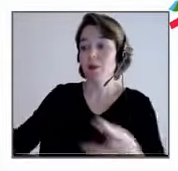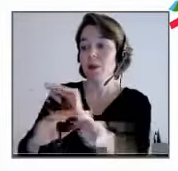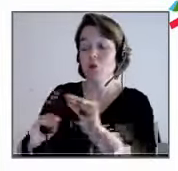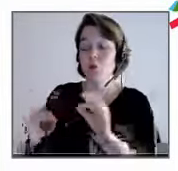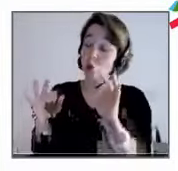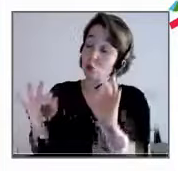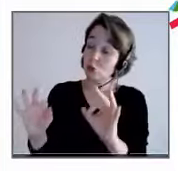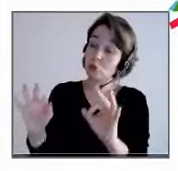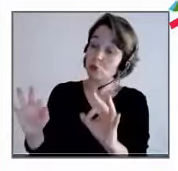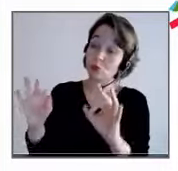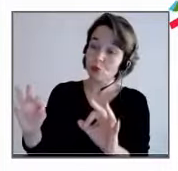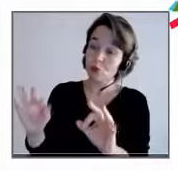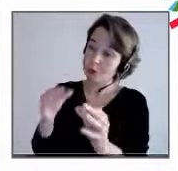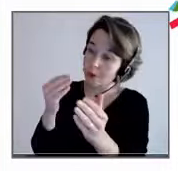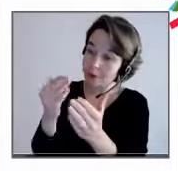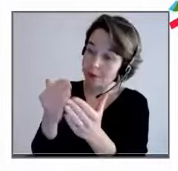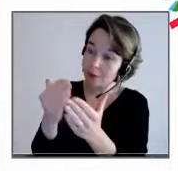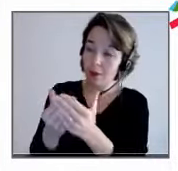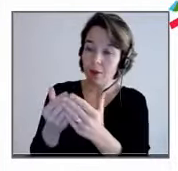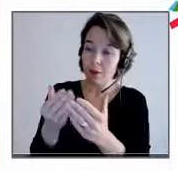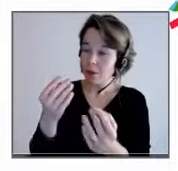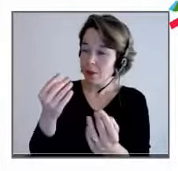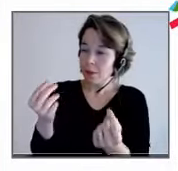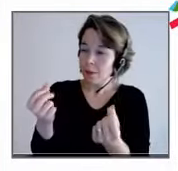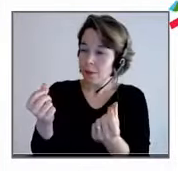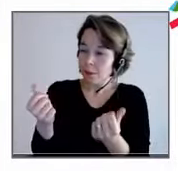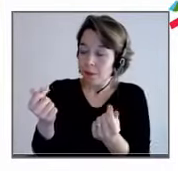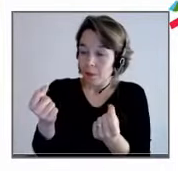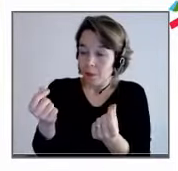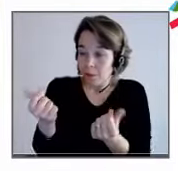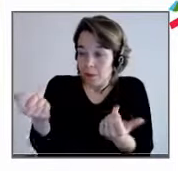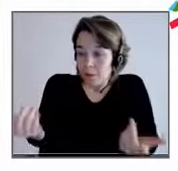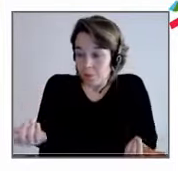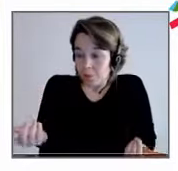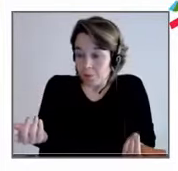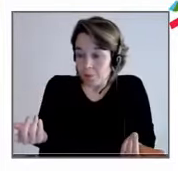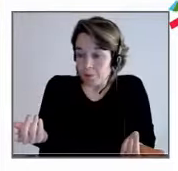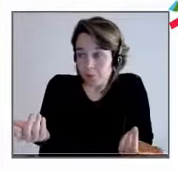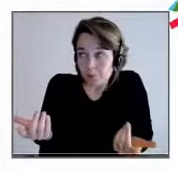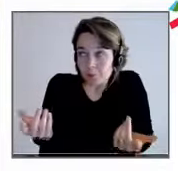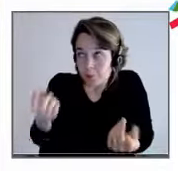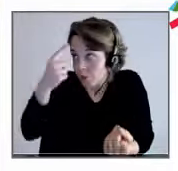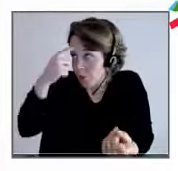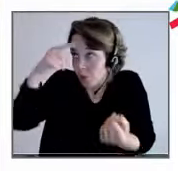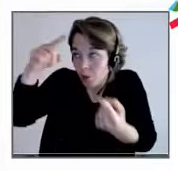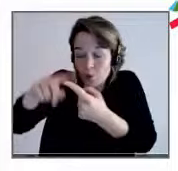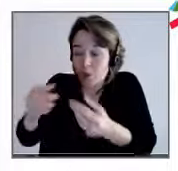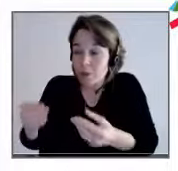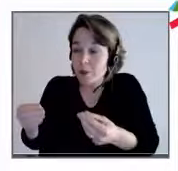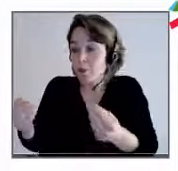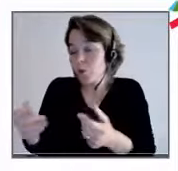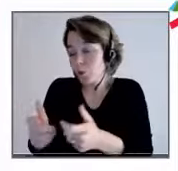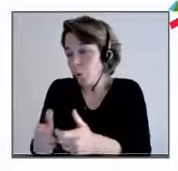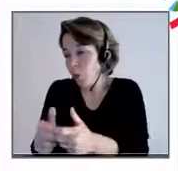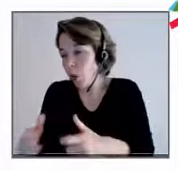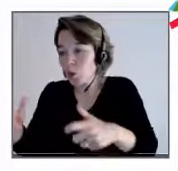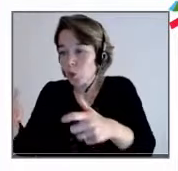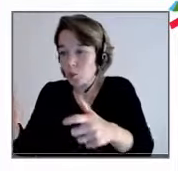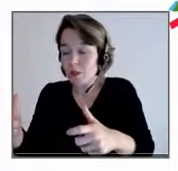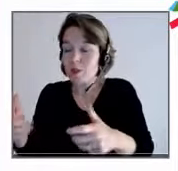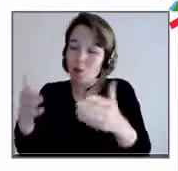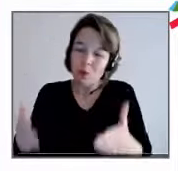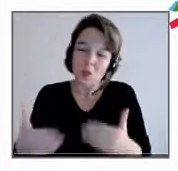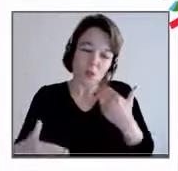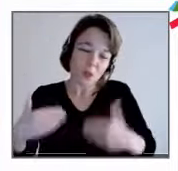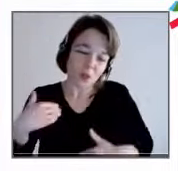à irriguer, on va dire, l'entreprise au-delà du seul objectif handicap. Il faut aller aussi, je